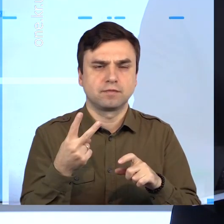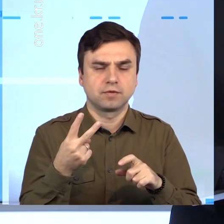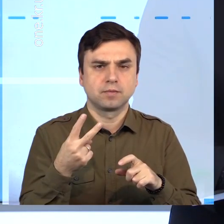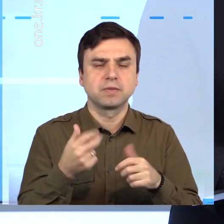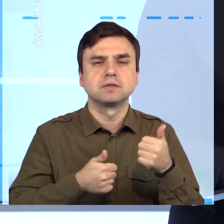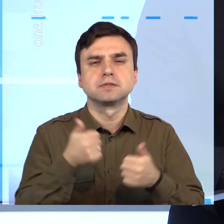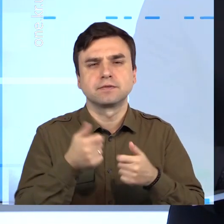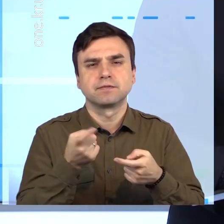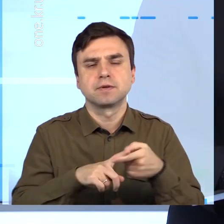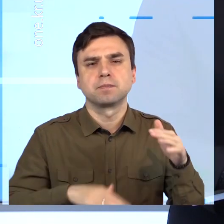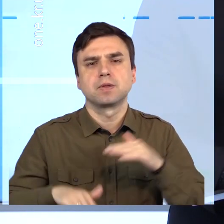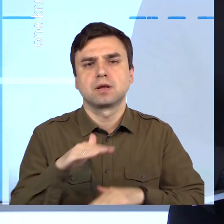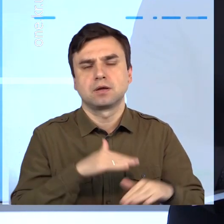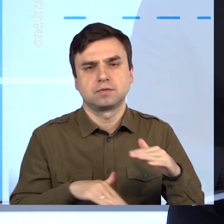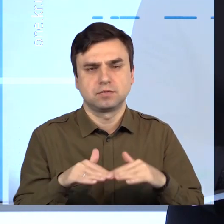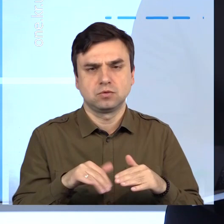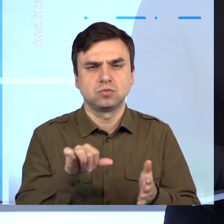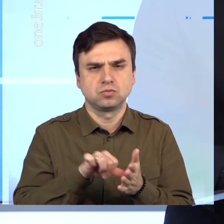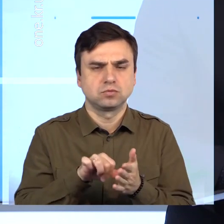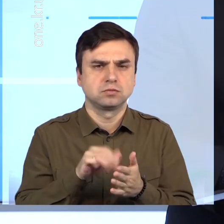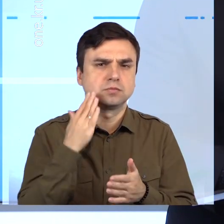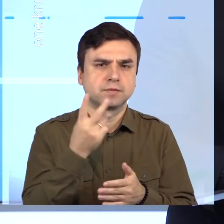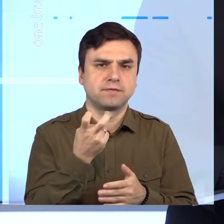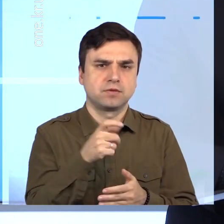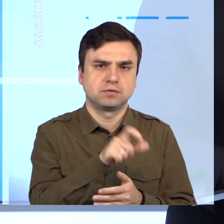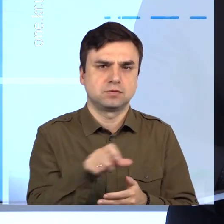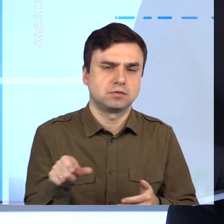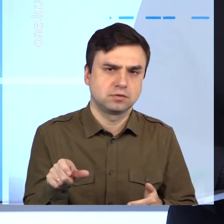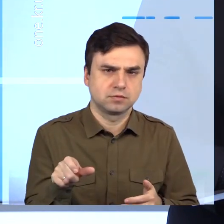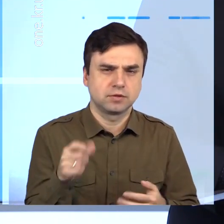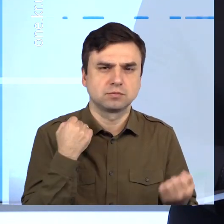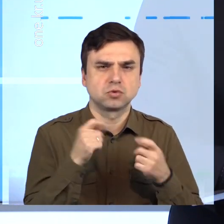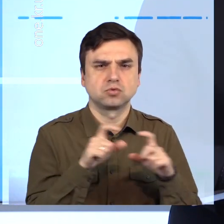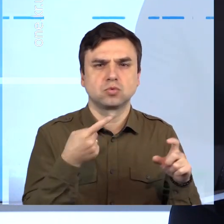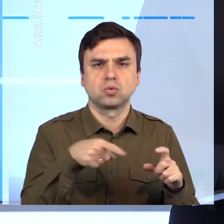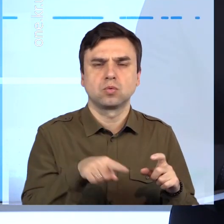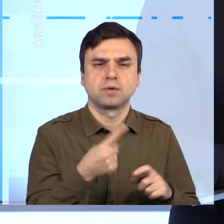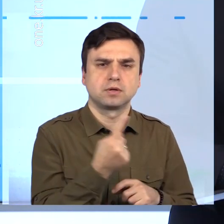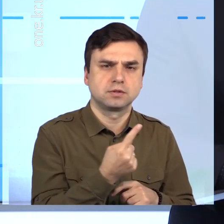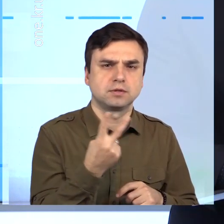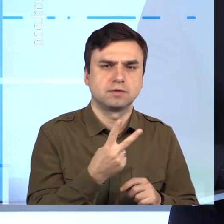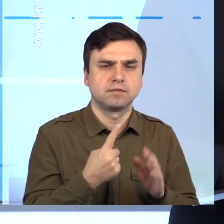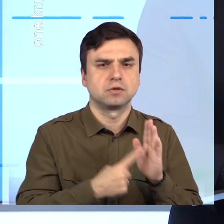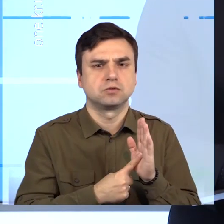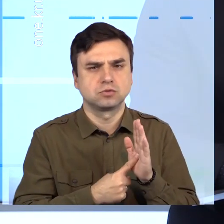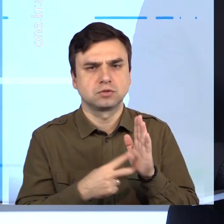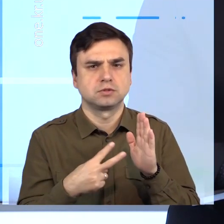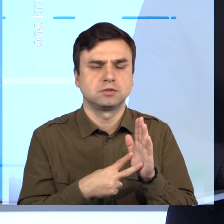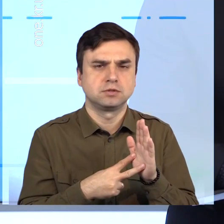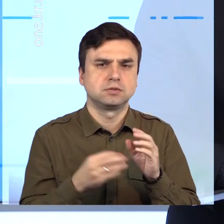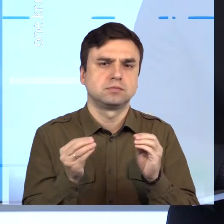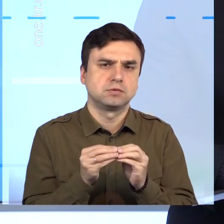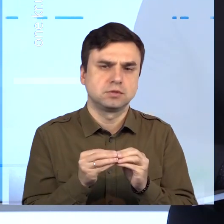першість міста сплавання. У змаганнях беруть участь близько 200 учасників зі спортивних шкіл номер 1, 2, 6,